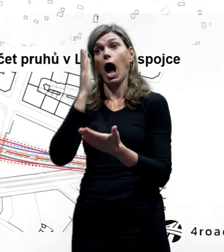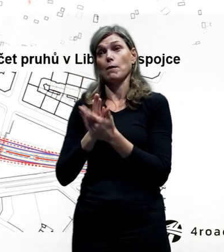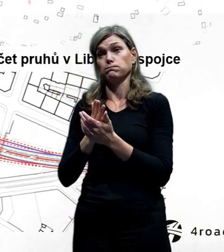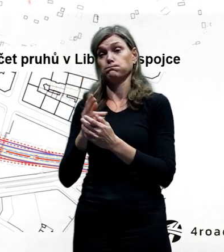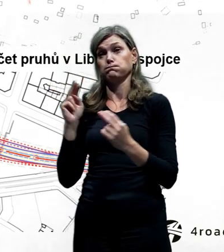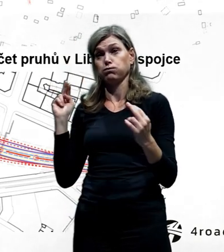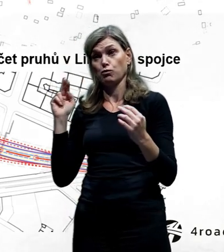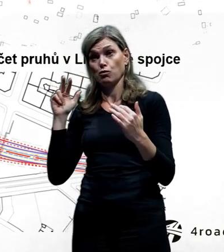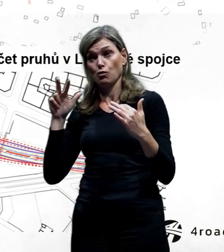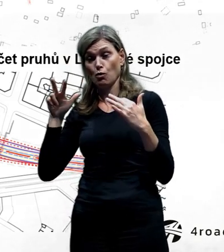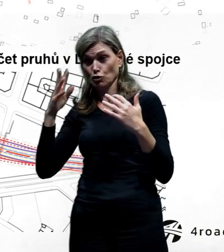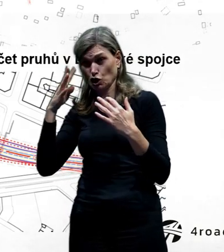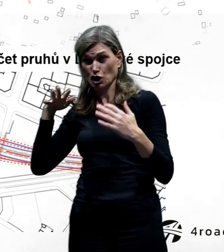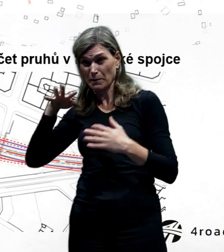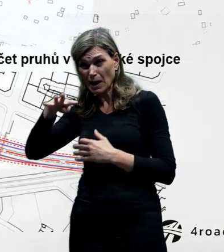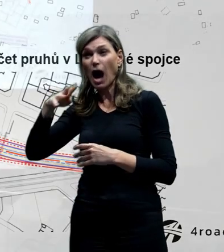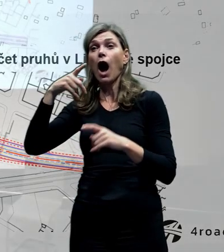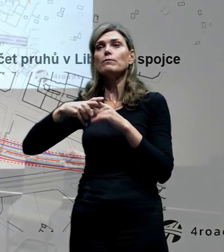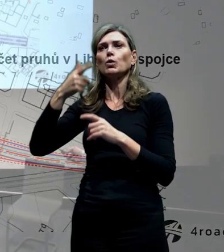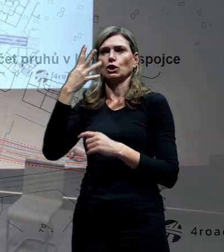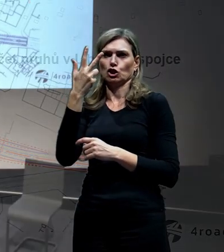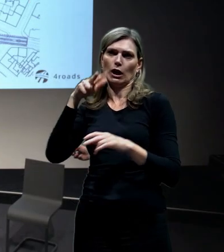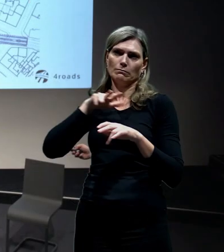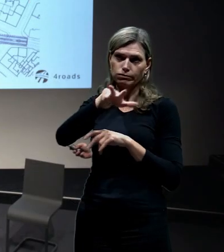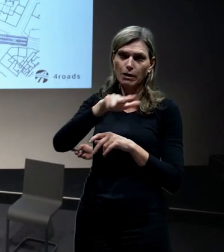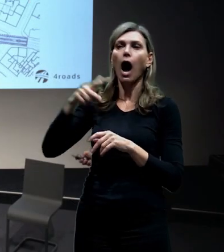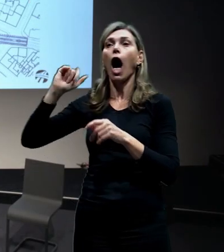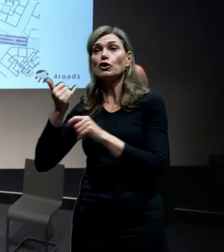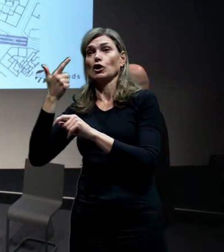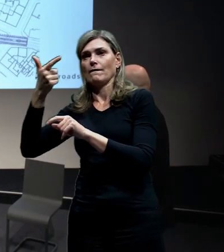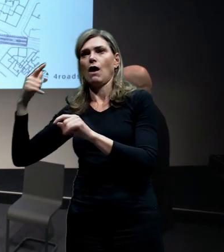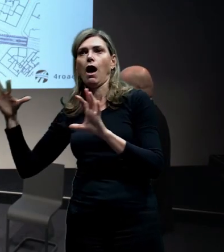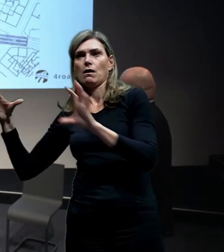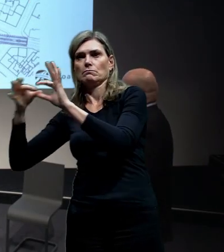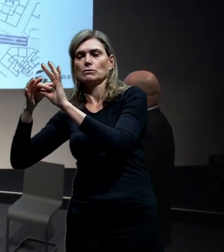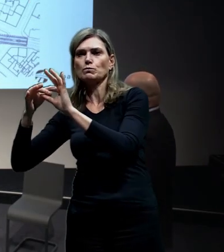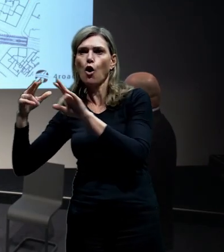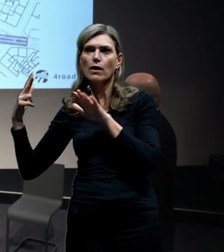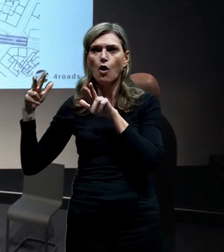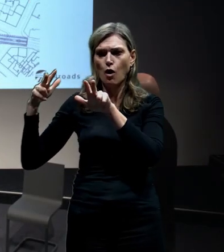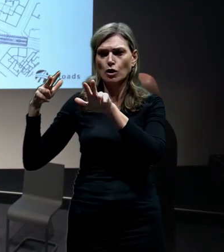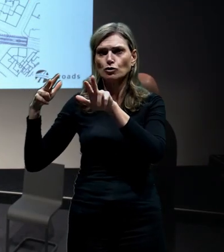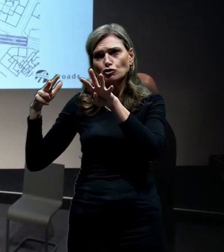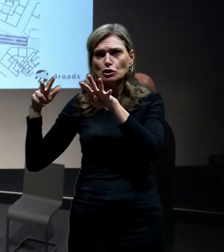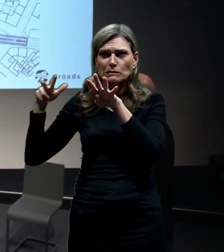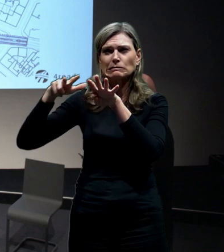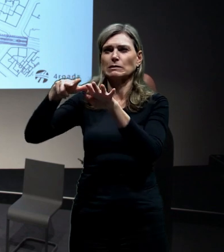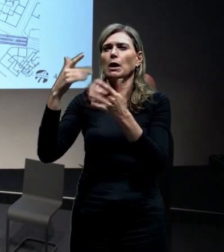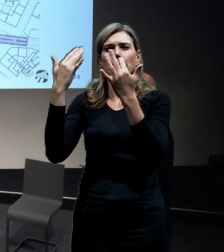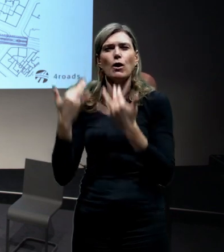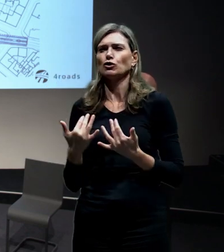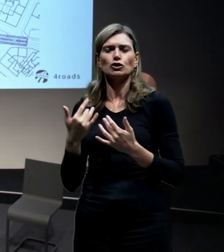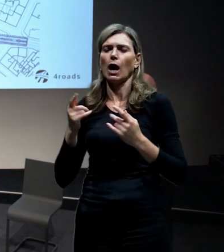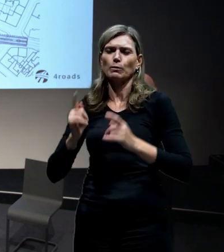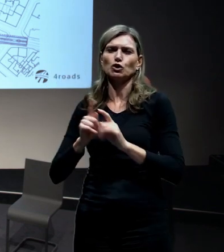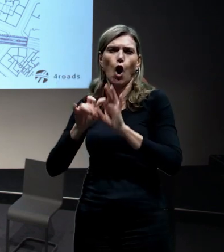průběžné a jeden a půl pruhů vlastně připojovacího ještě s tímto odstupem. Takže jsme to výrazně zredukovali, počítali jsme s tím, že